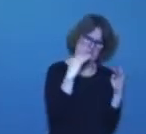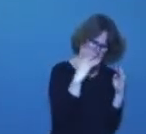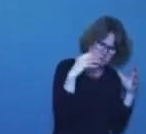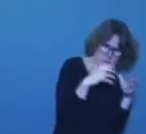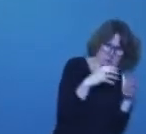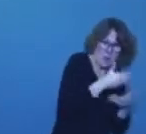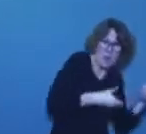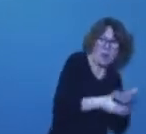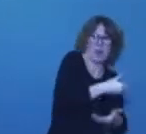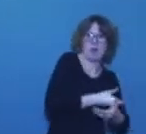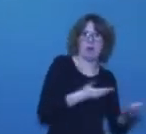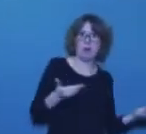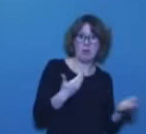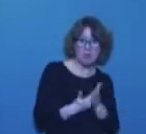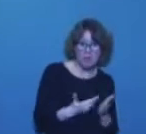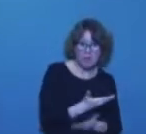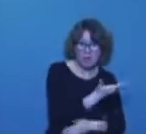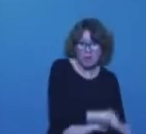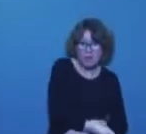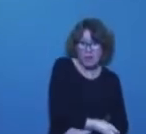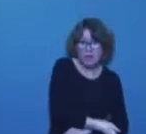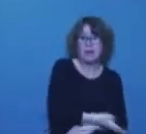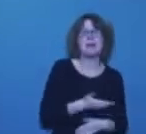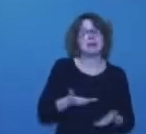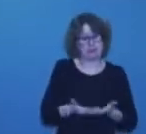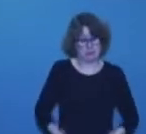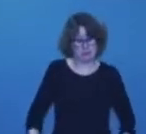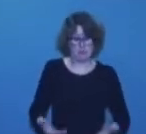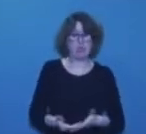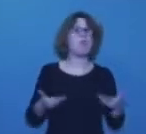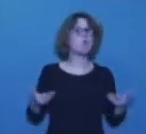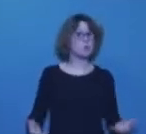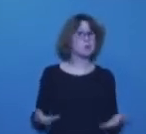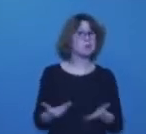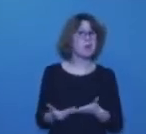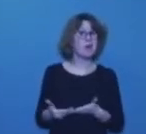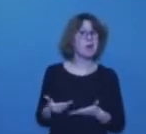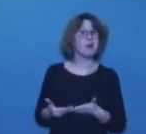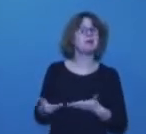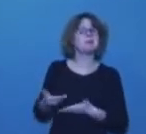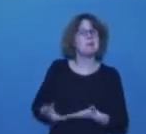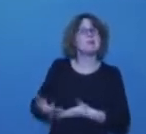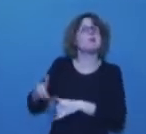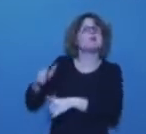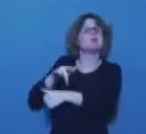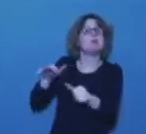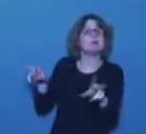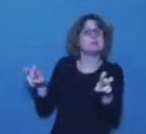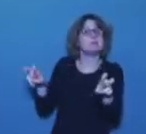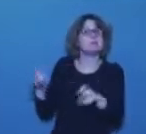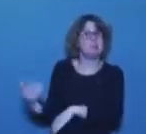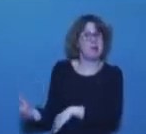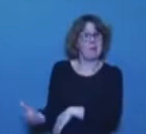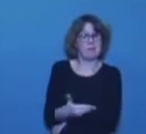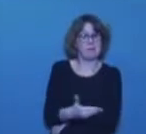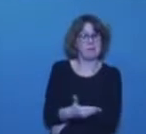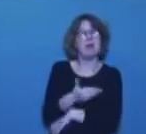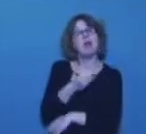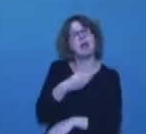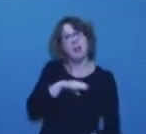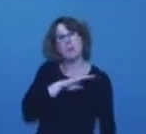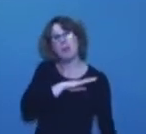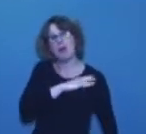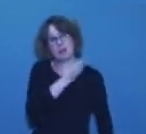voyez le genre ? Voilà. C'est ça la situation sociale actuelle. Et justement, c'est à cause du fait que c'est cette situation